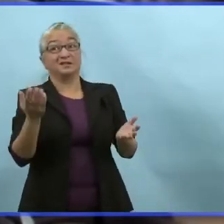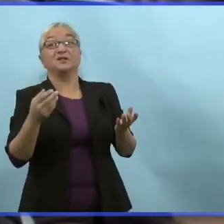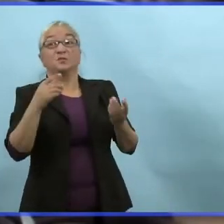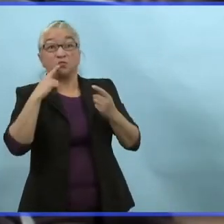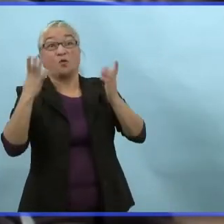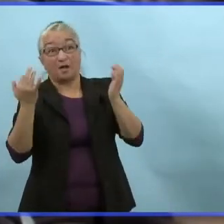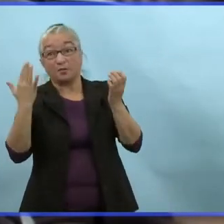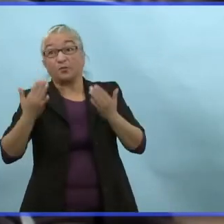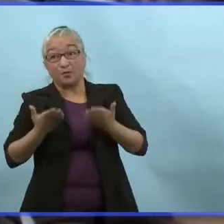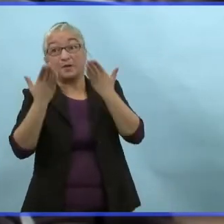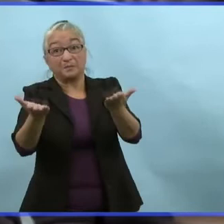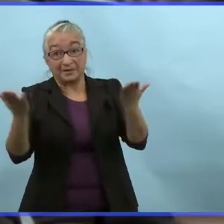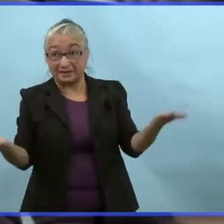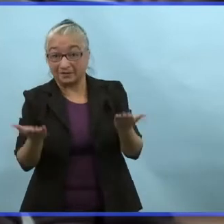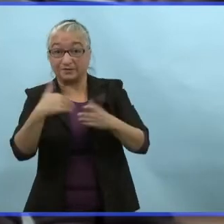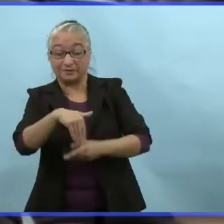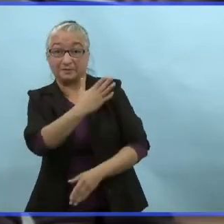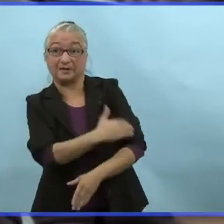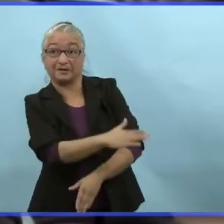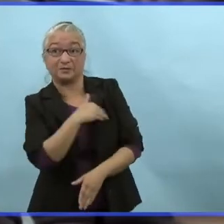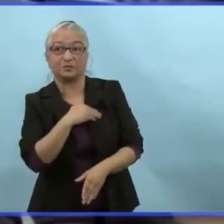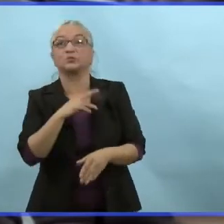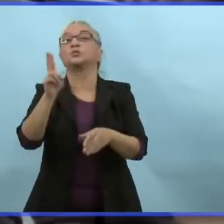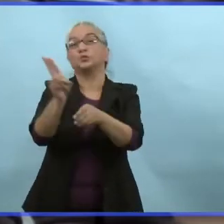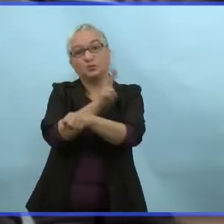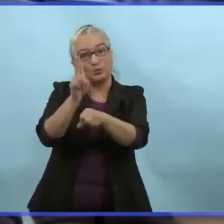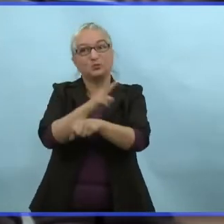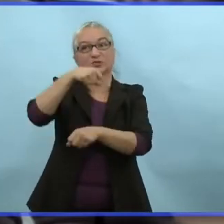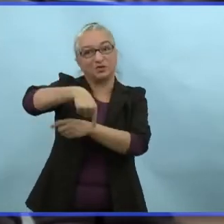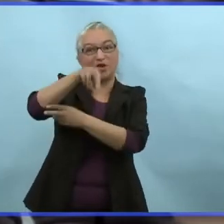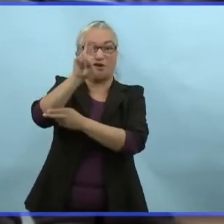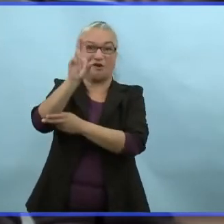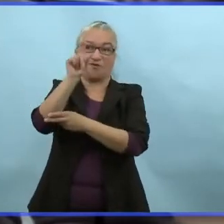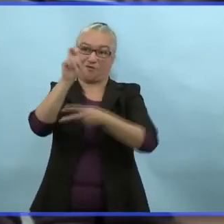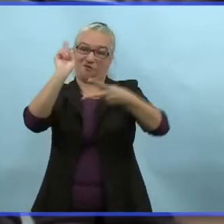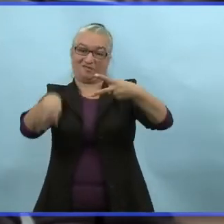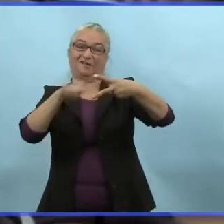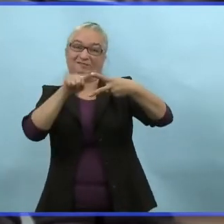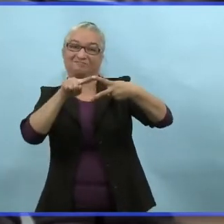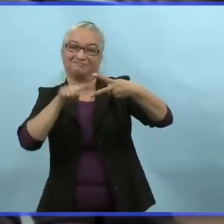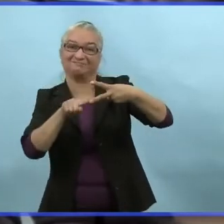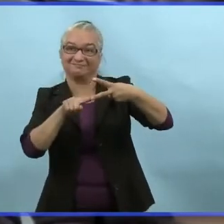la carte provinciale qui ne fournit aucun autre renseignement.